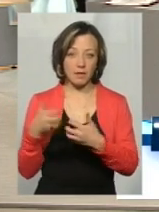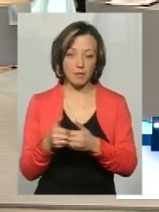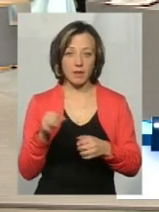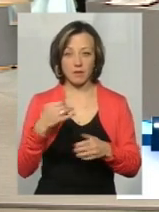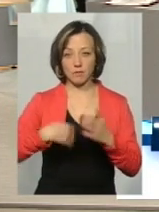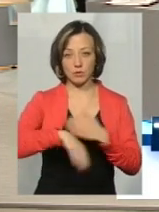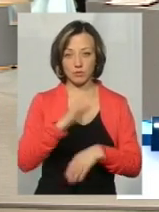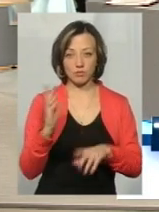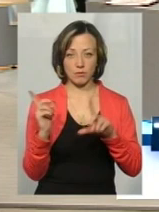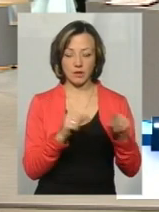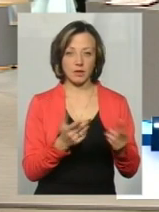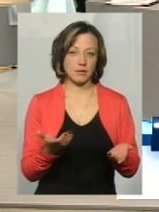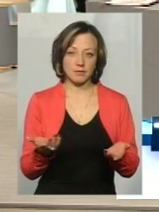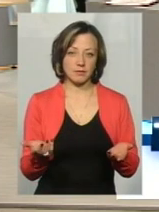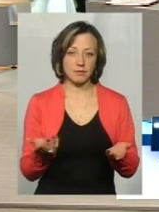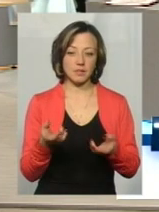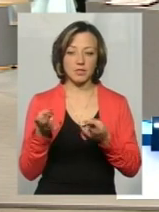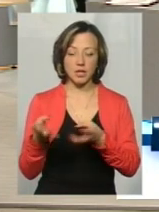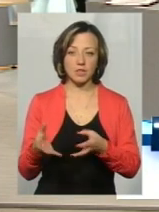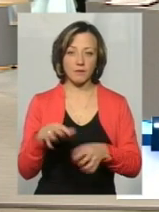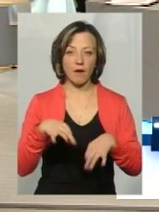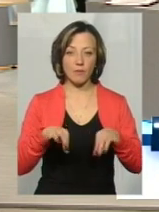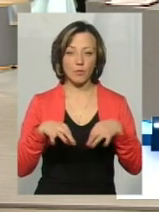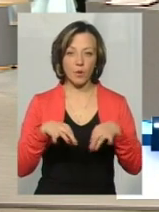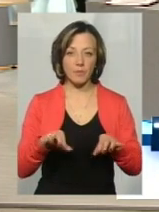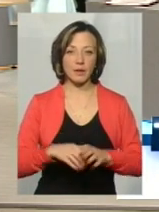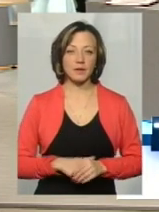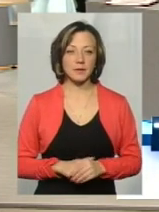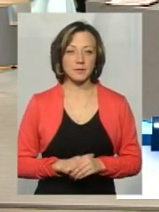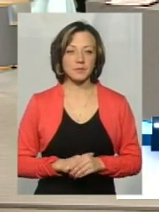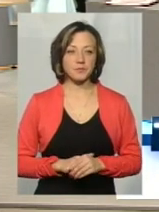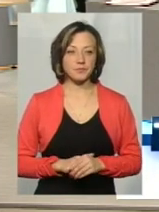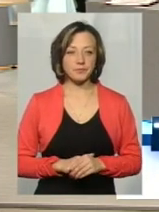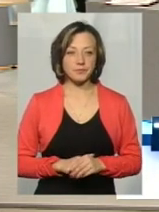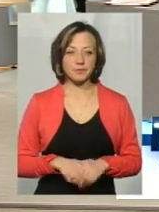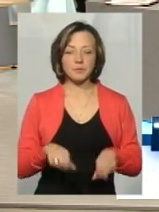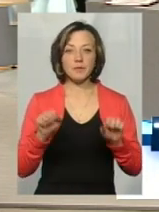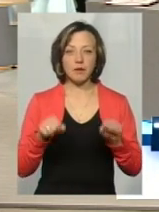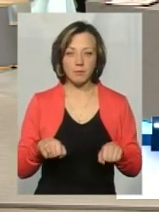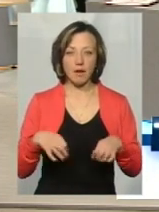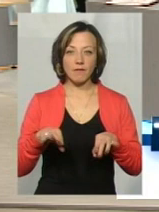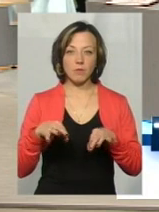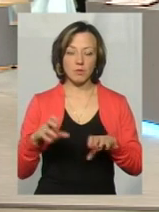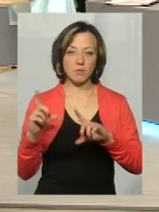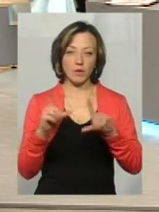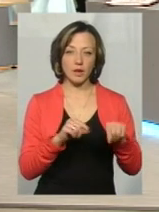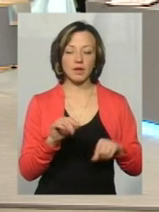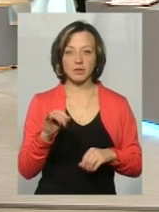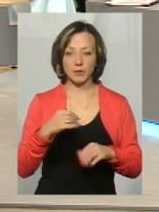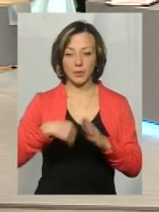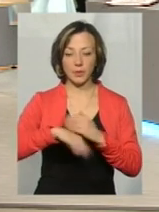і з місця поїхав. Ставий пішов, А, тобто, мається на увазі міг і автомобіль поїхати? Міг автомобіль поїхати, так. І